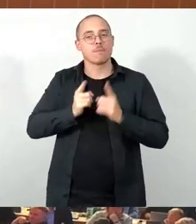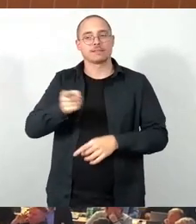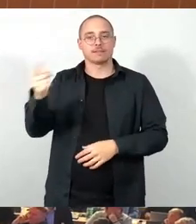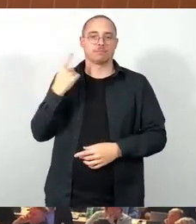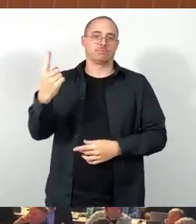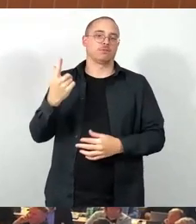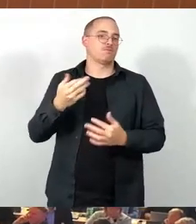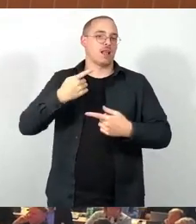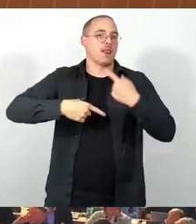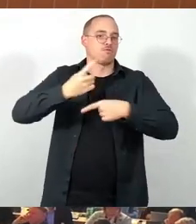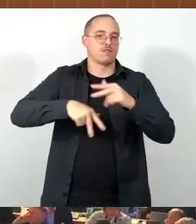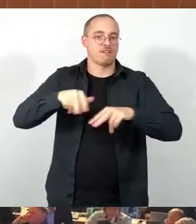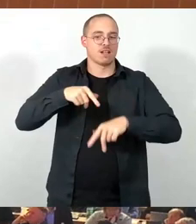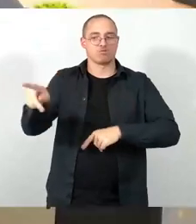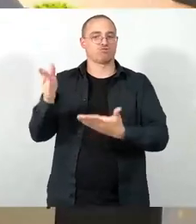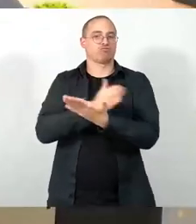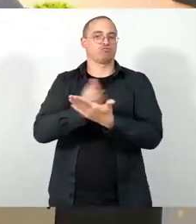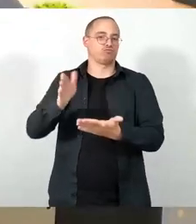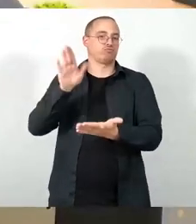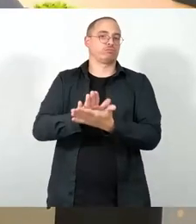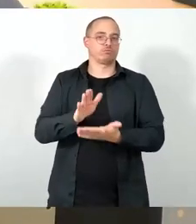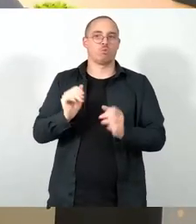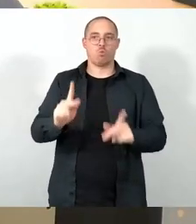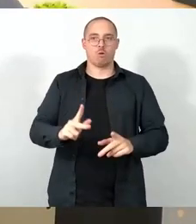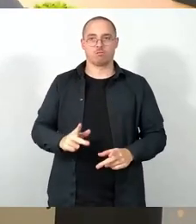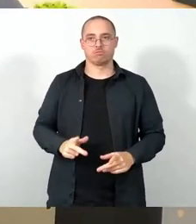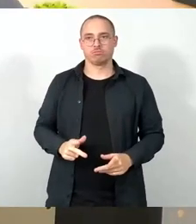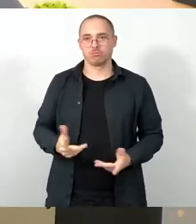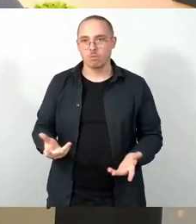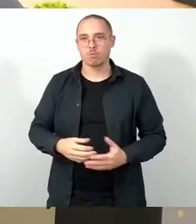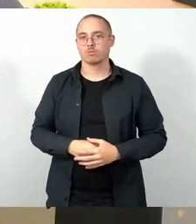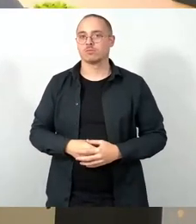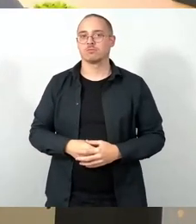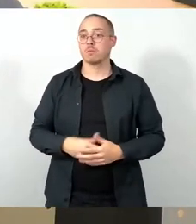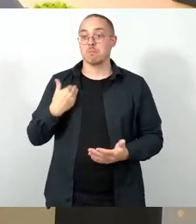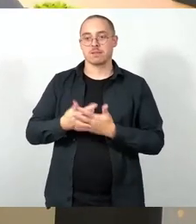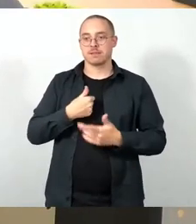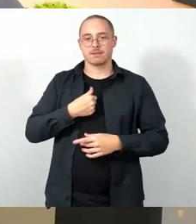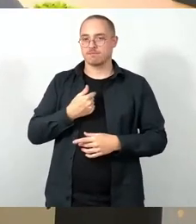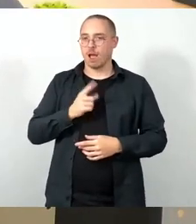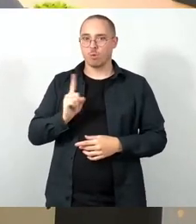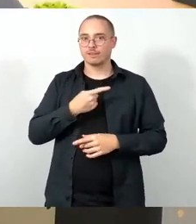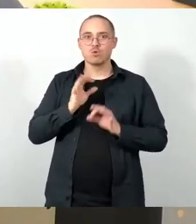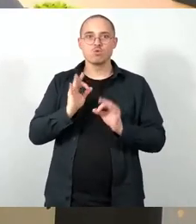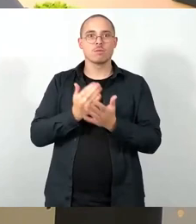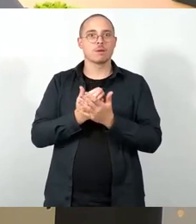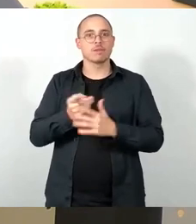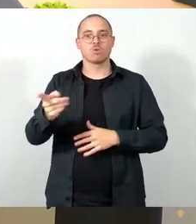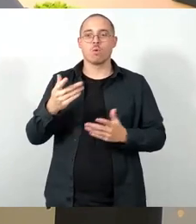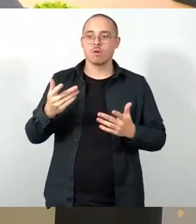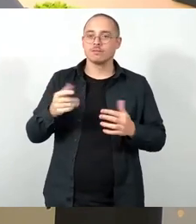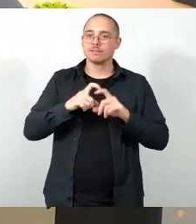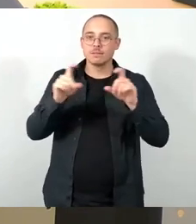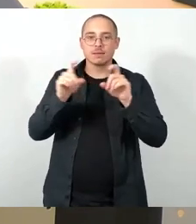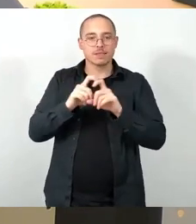Und ich habe das auch immer nicht gut gefunden, dass im Vorschlag der Verwaltung die Themen, mit denen sich der Klimabeirat zwingend zu befassen hat, so